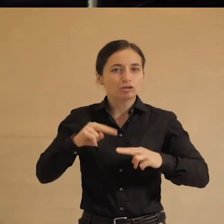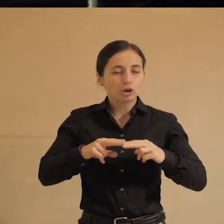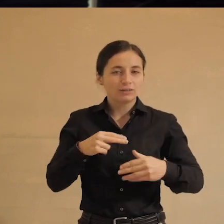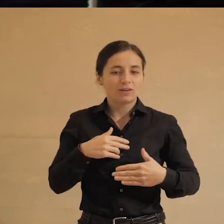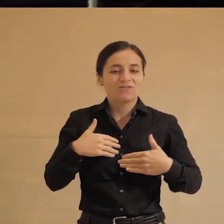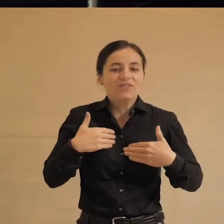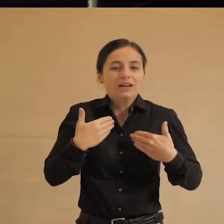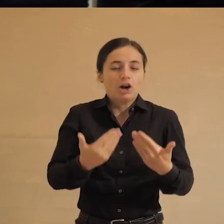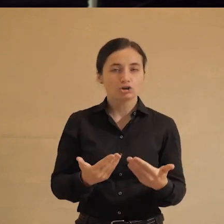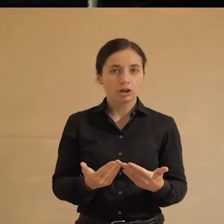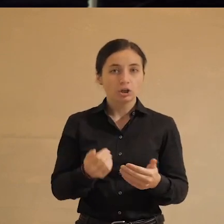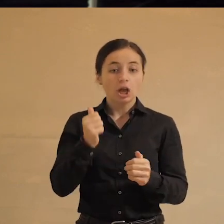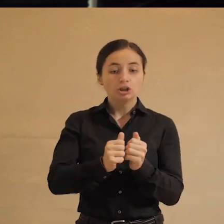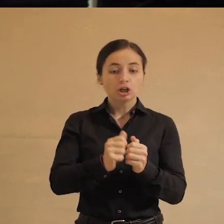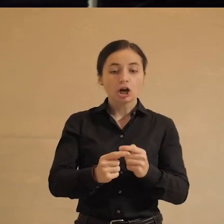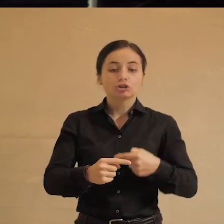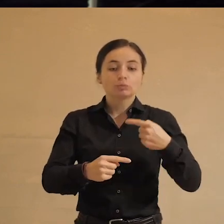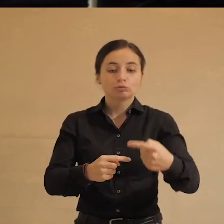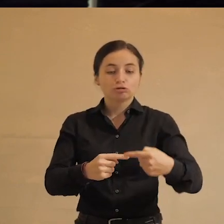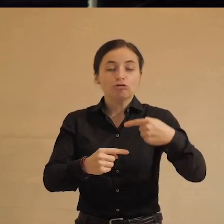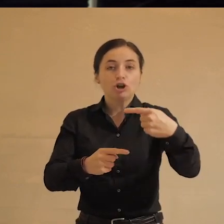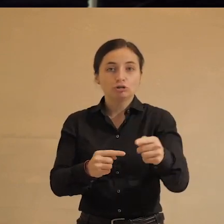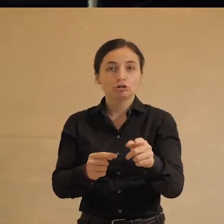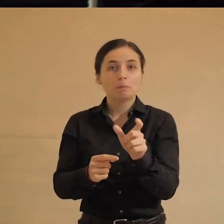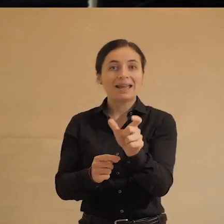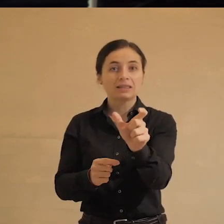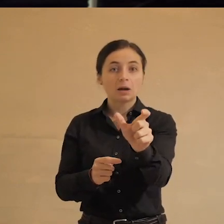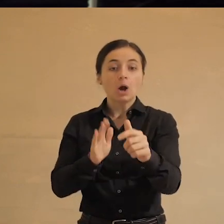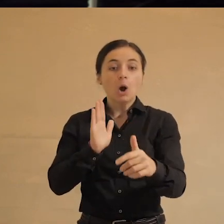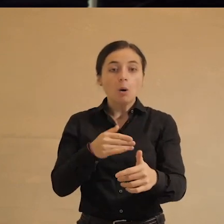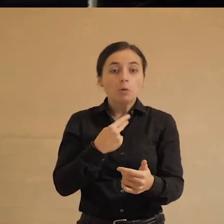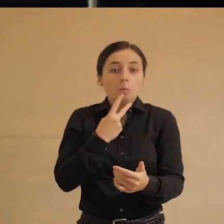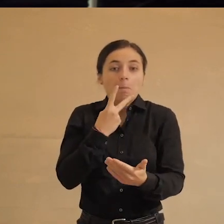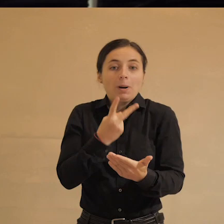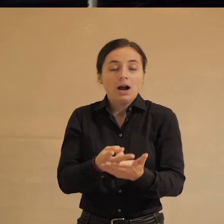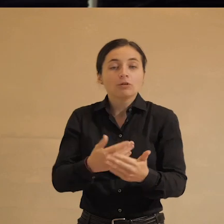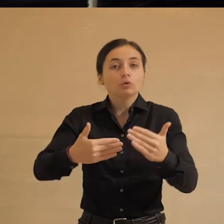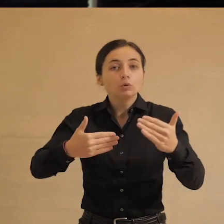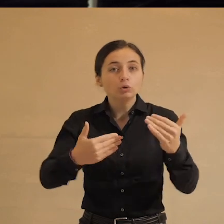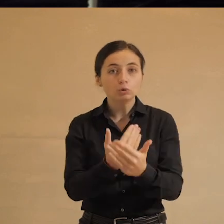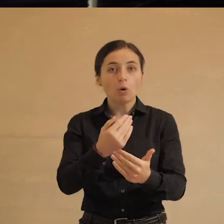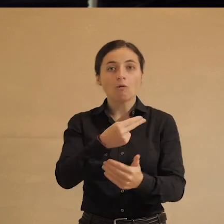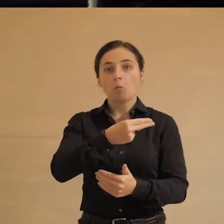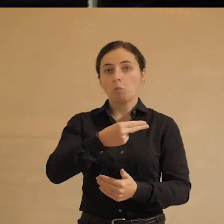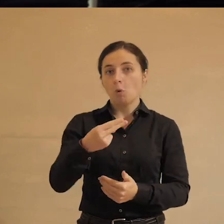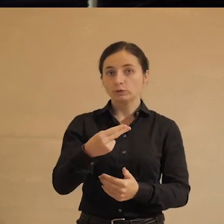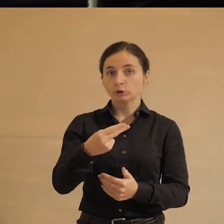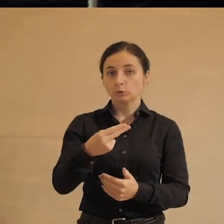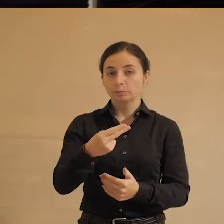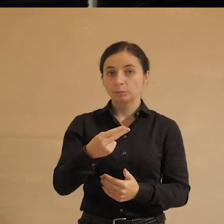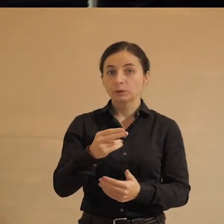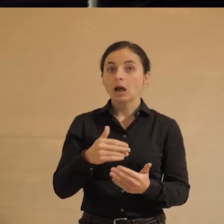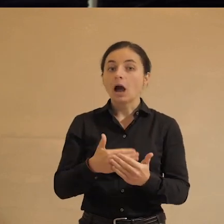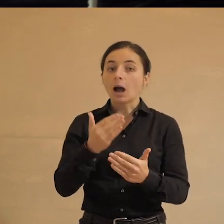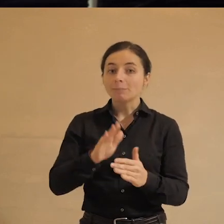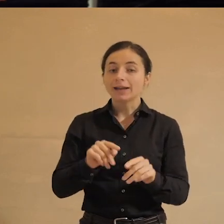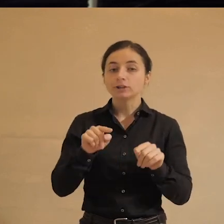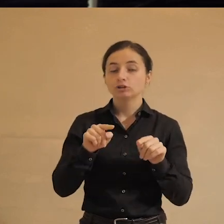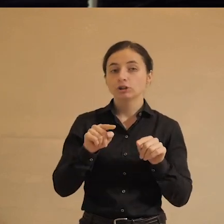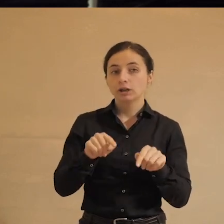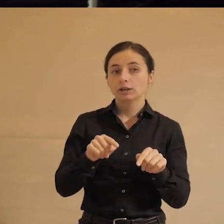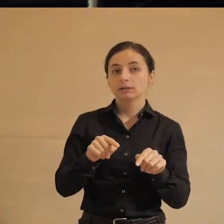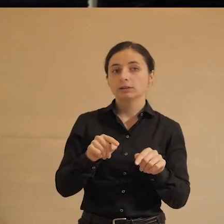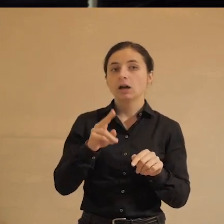в себя. И на каждом следующем этапе они будут выражать себя по какому-то новому поводу. Опять же, это пока еще